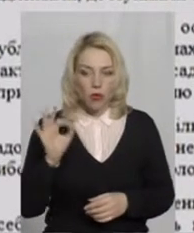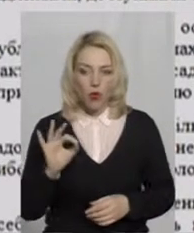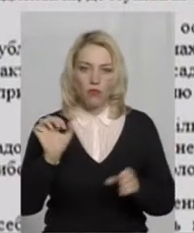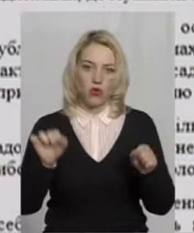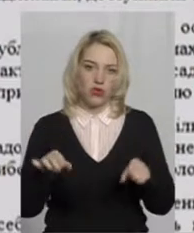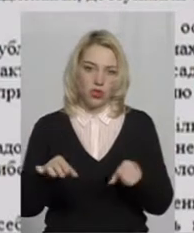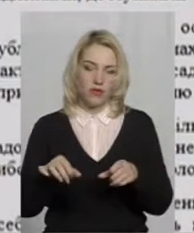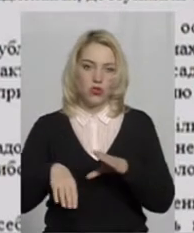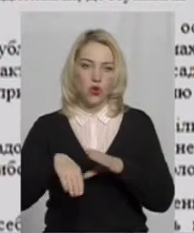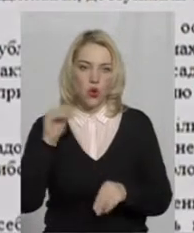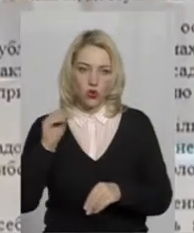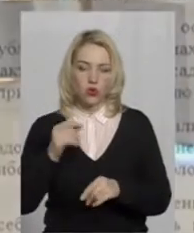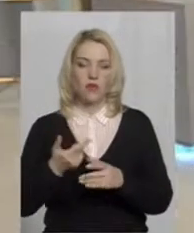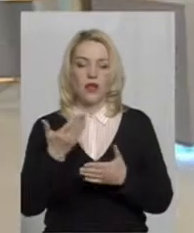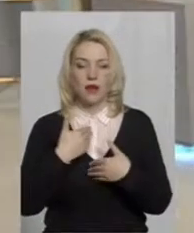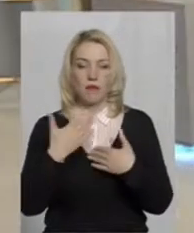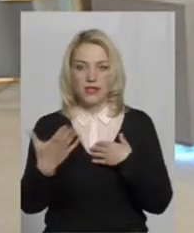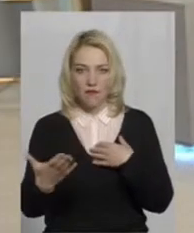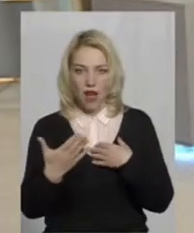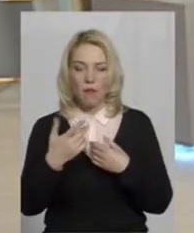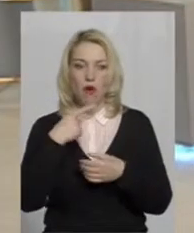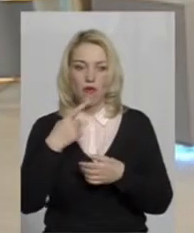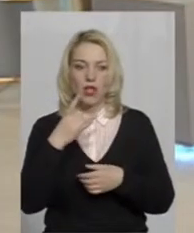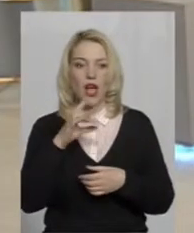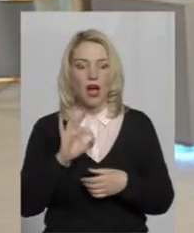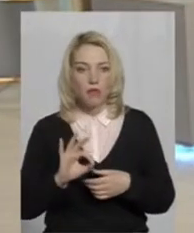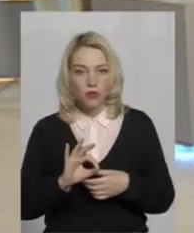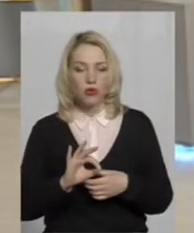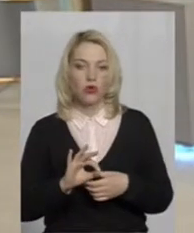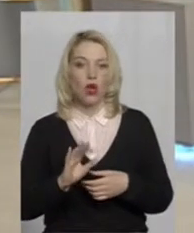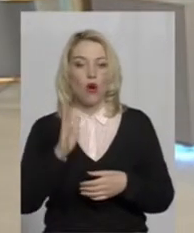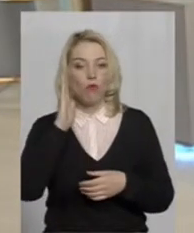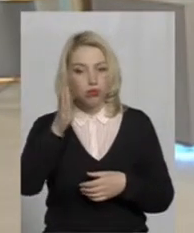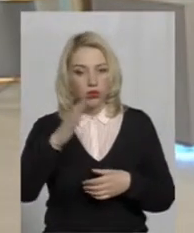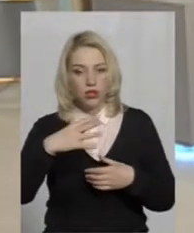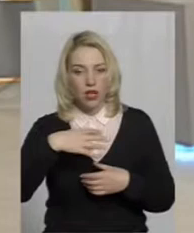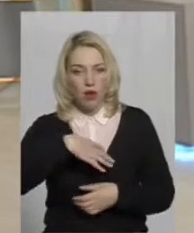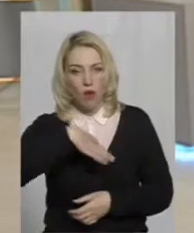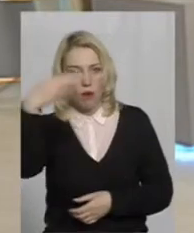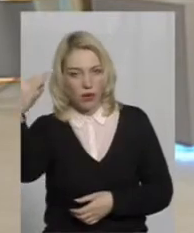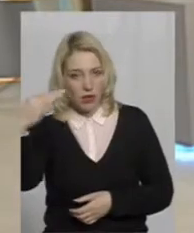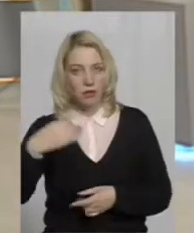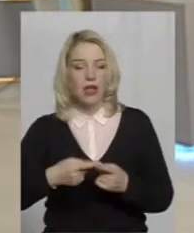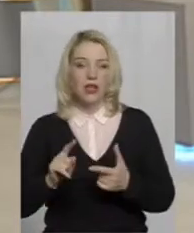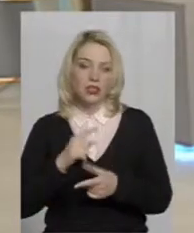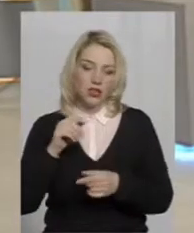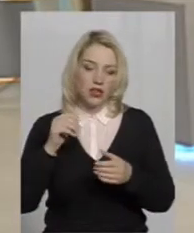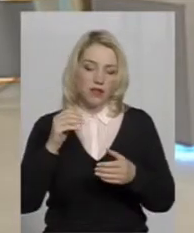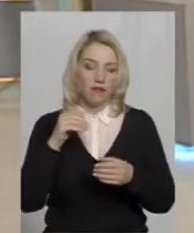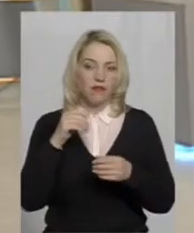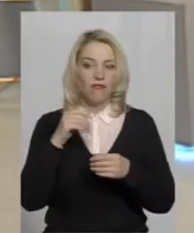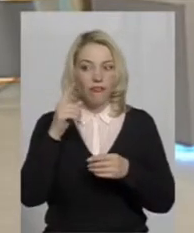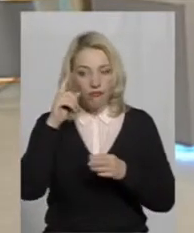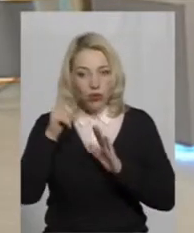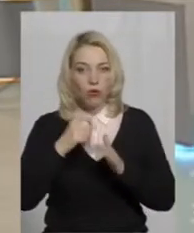можливість голосувати ми з вами, пане Вікторе, говорили, а от стосовно бути обраними. Чи відомі вам випадки, коли